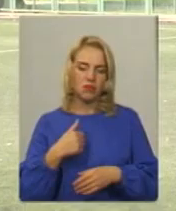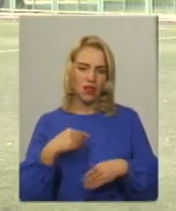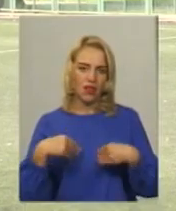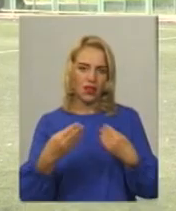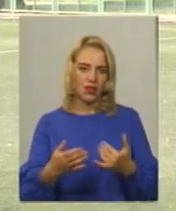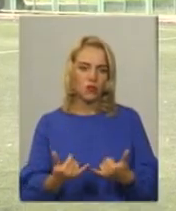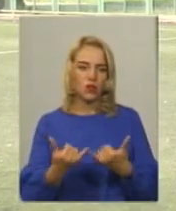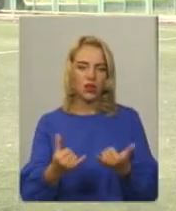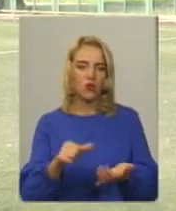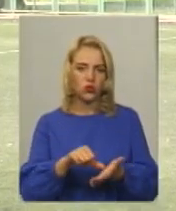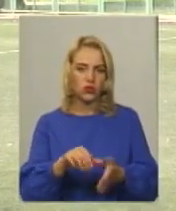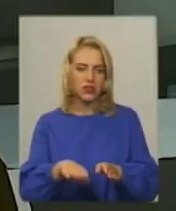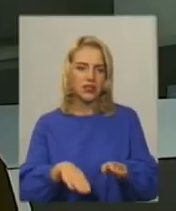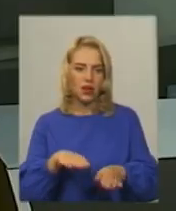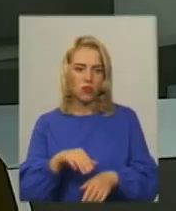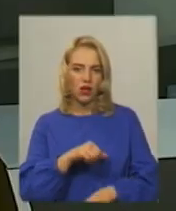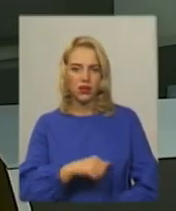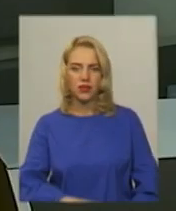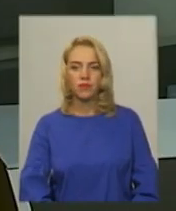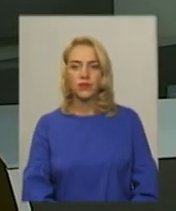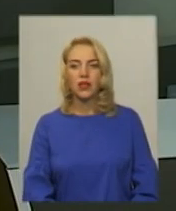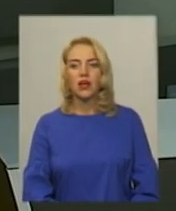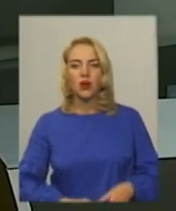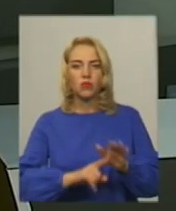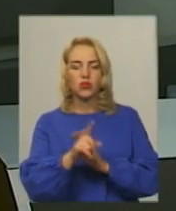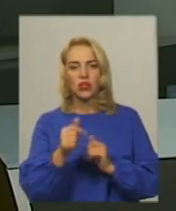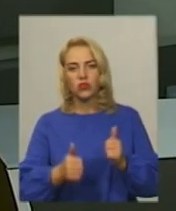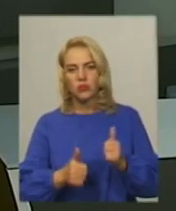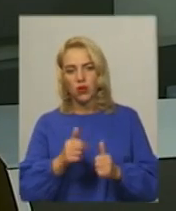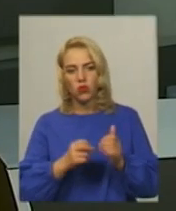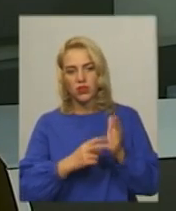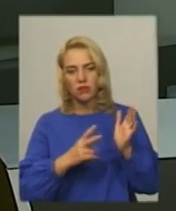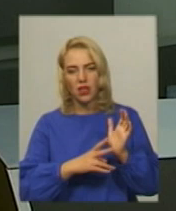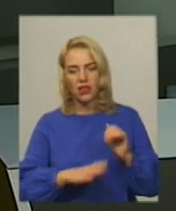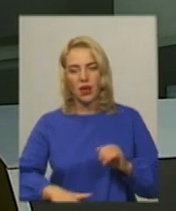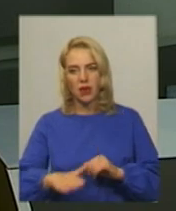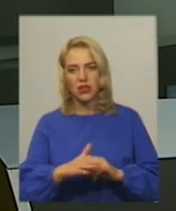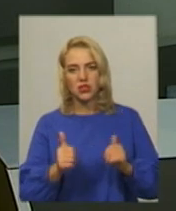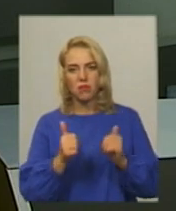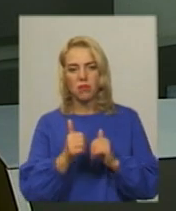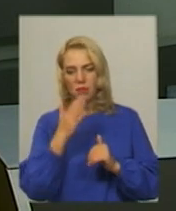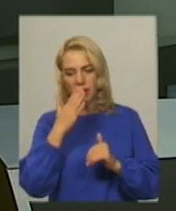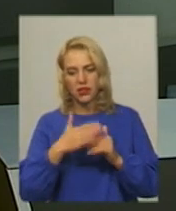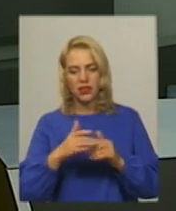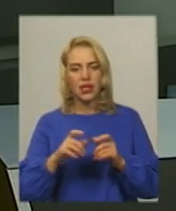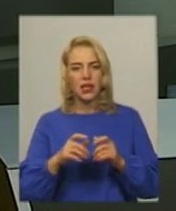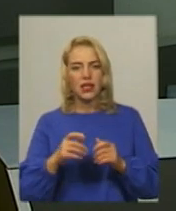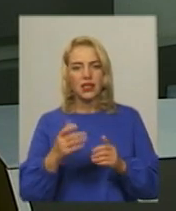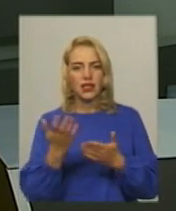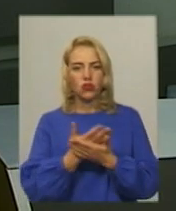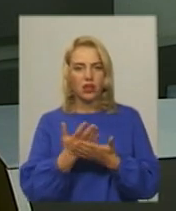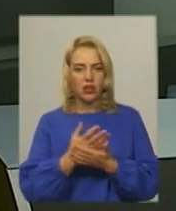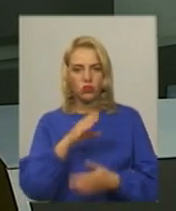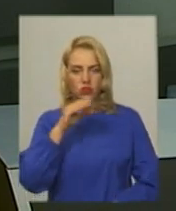для участі в змаганнях Початок змагань о 17-й на майданчику перед Хмельницьким кінотеатром імені Тараса